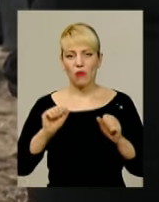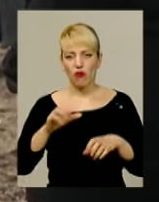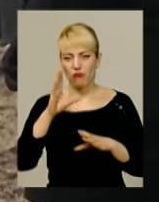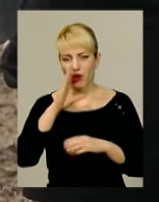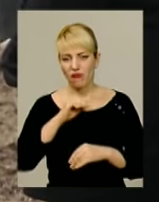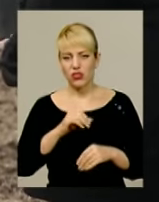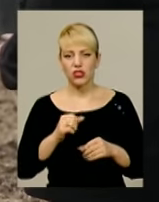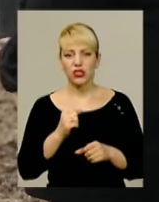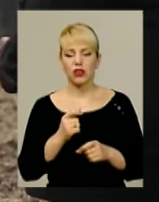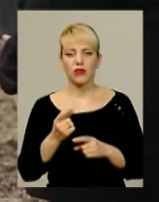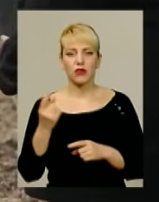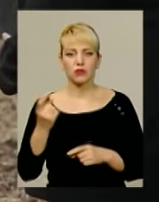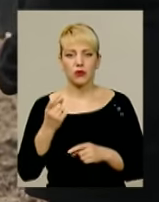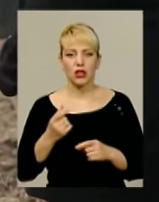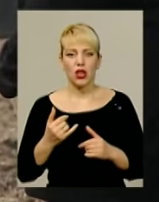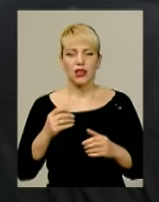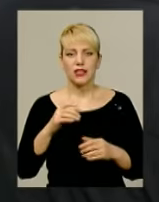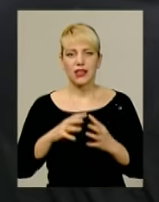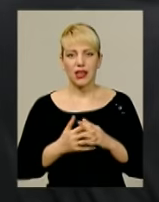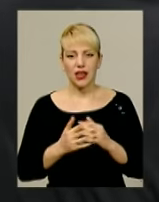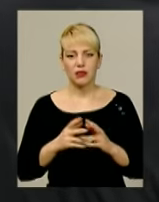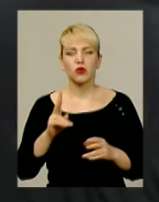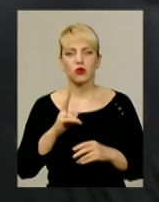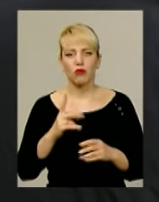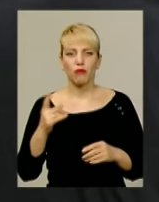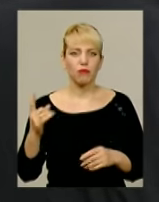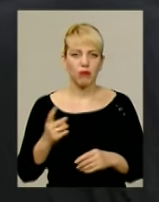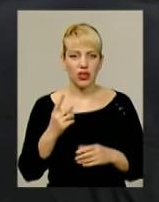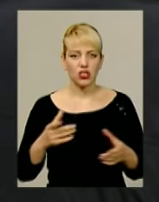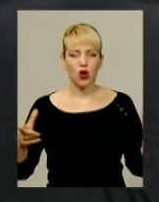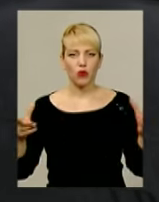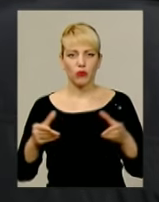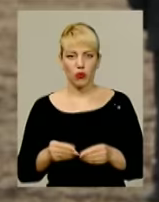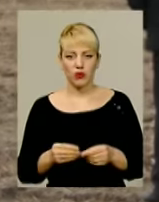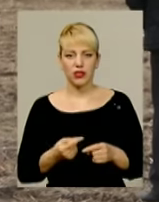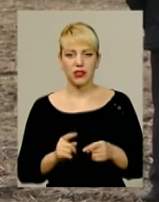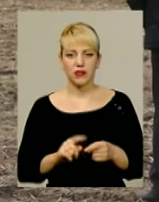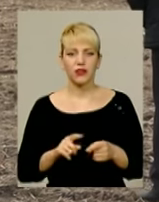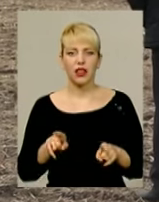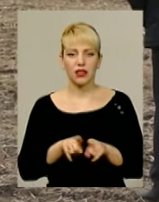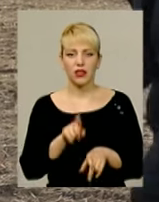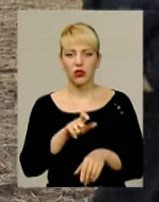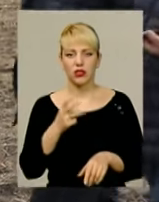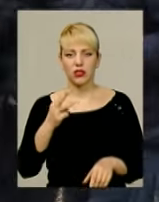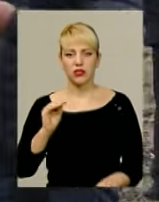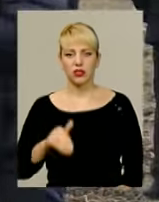господарювати селянам, які об'єднались у перший національний аграрний кооператив. А таких на Хмельниччині вже понад три тисячі.